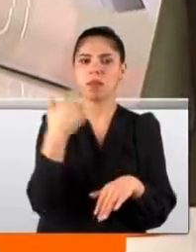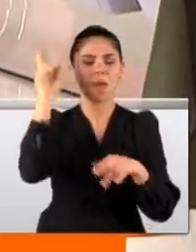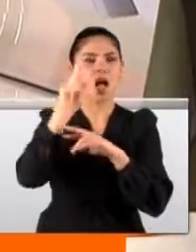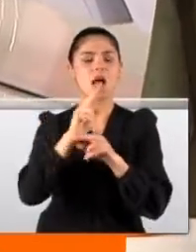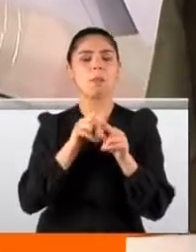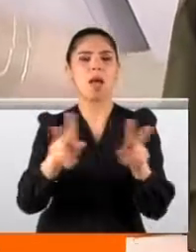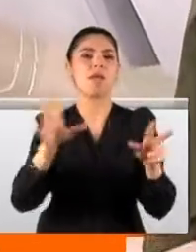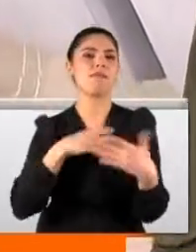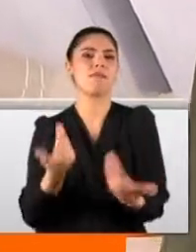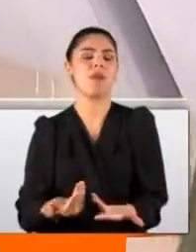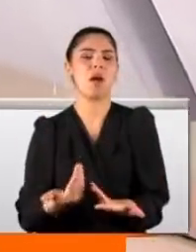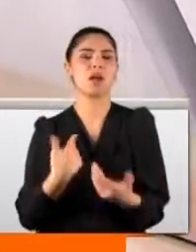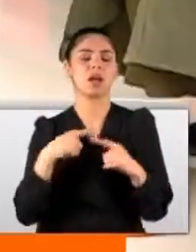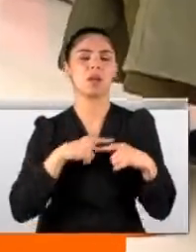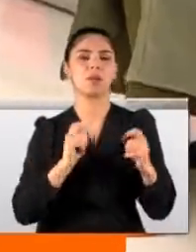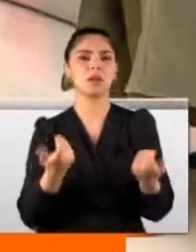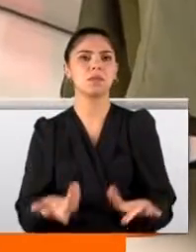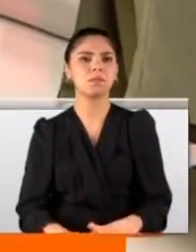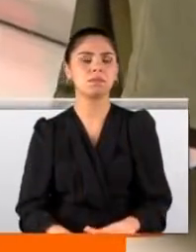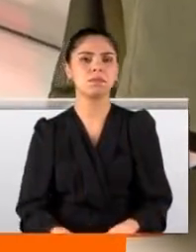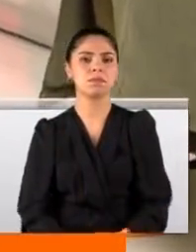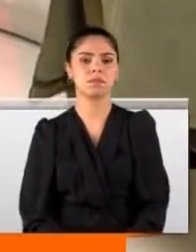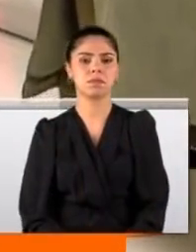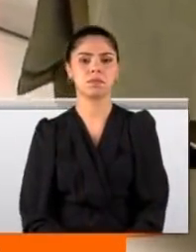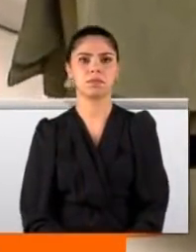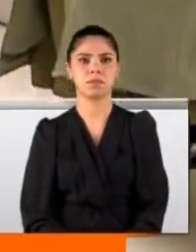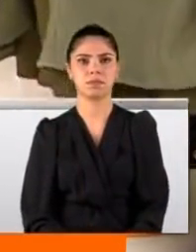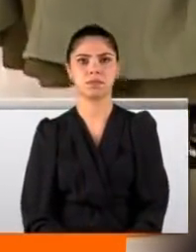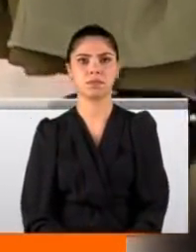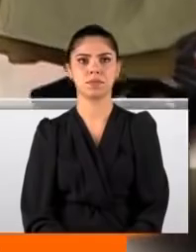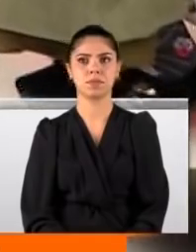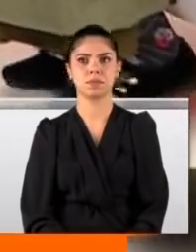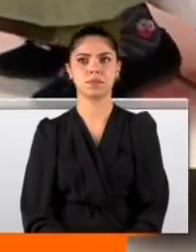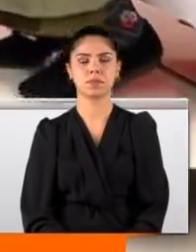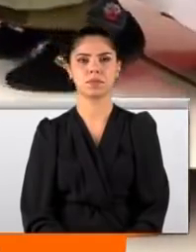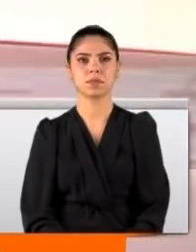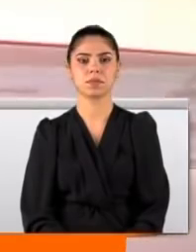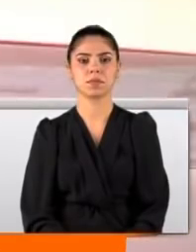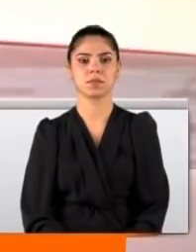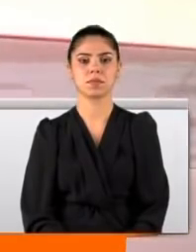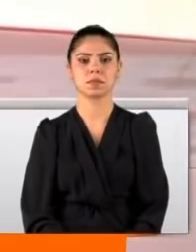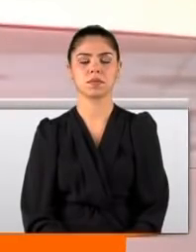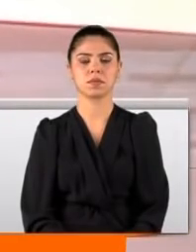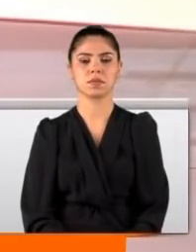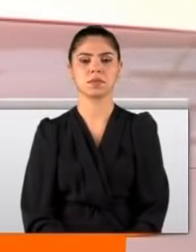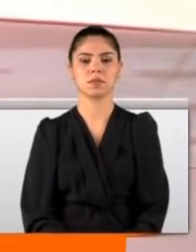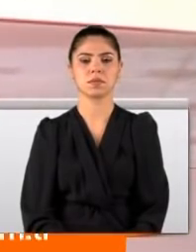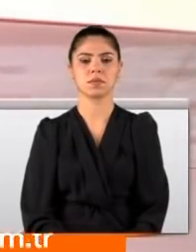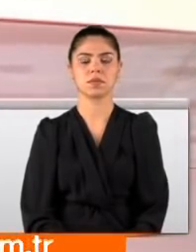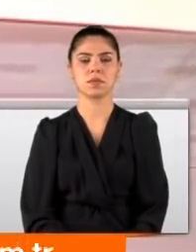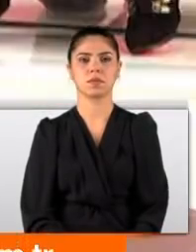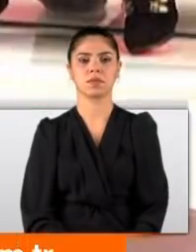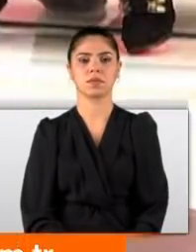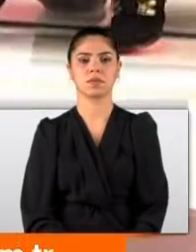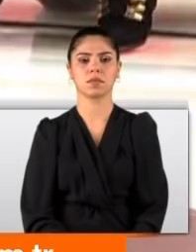yıktık. Duygularımı yıktık. Allah hızla kulağa. Ben yok. Tamam yapma